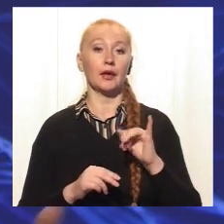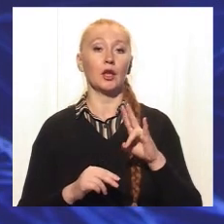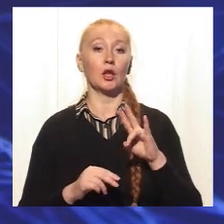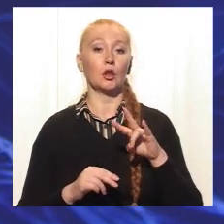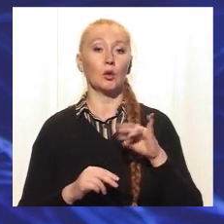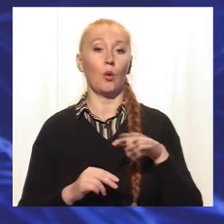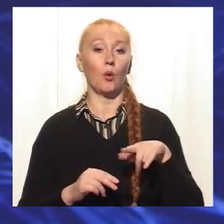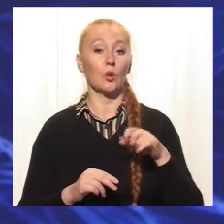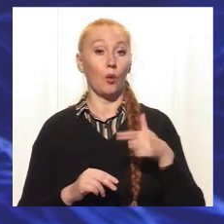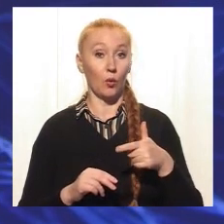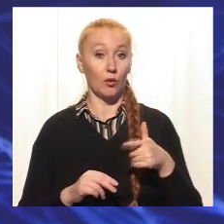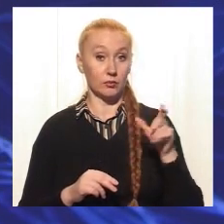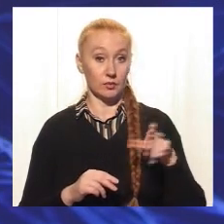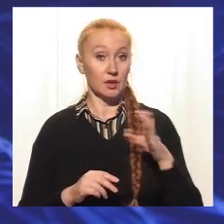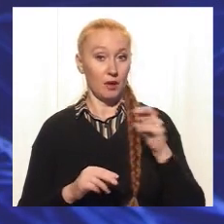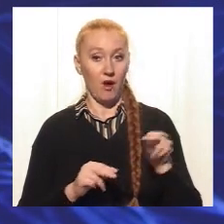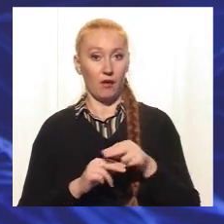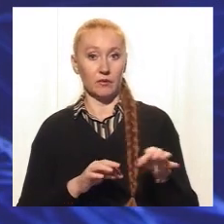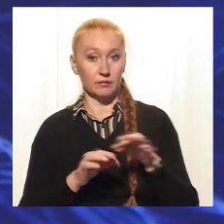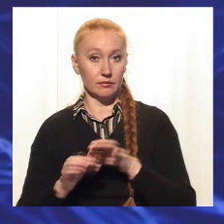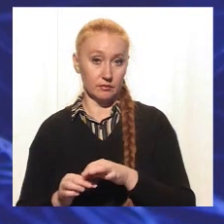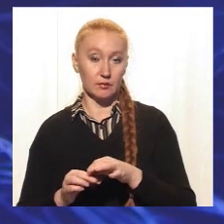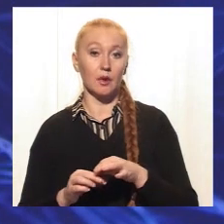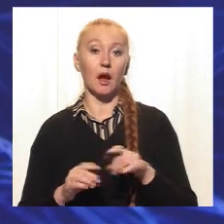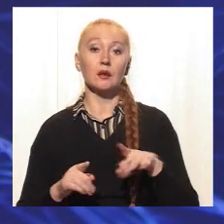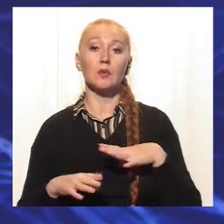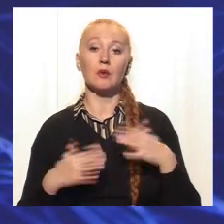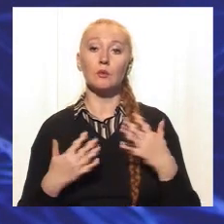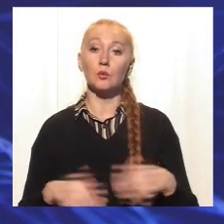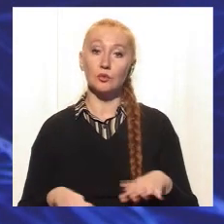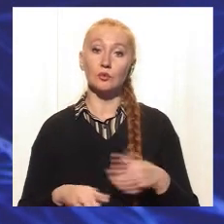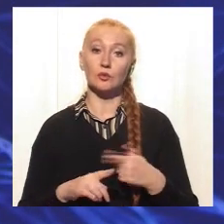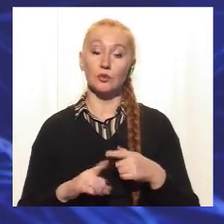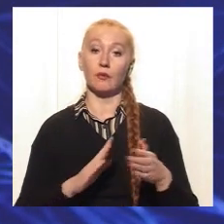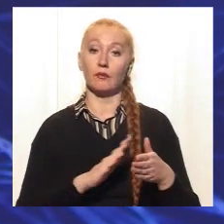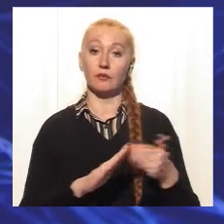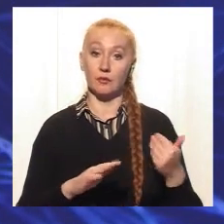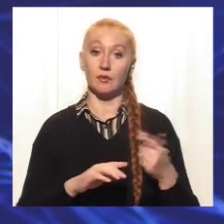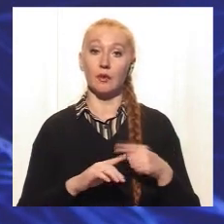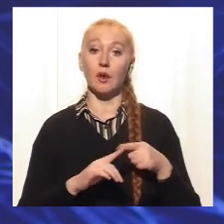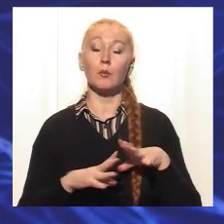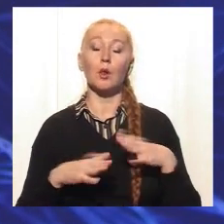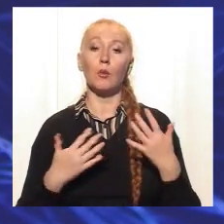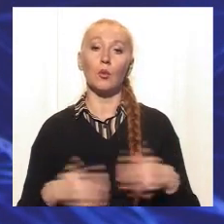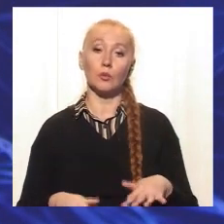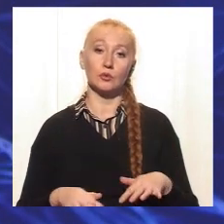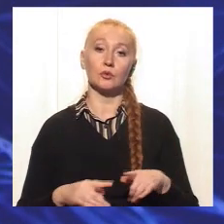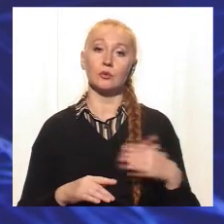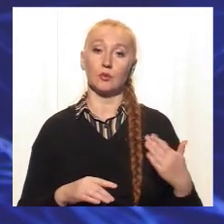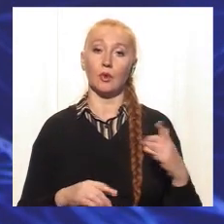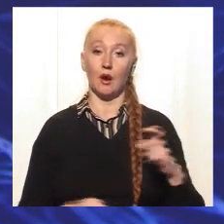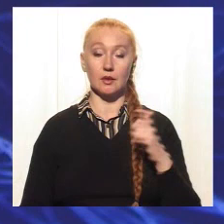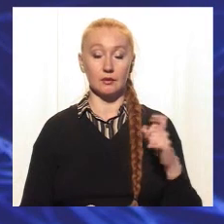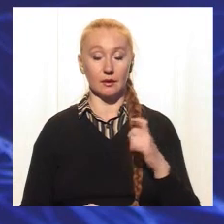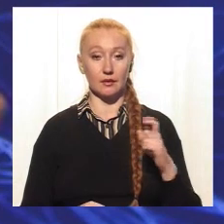вже сталася така ситуація, це було опущення, якщо виключити ветеринарні причини, це було опущення з боку